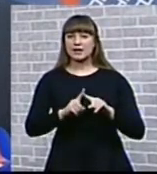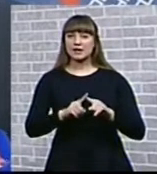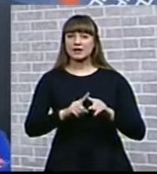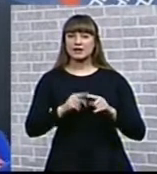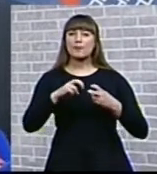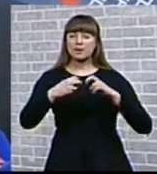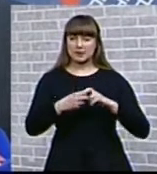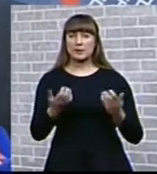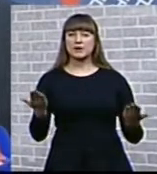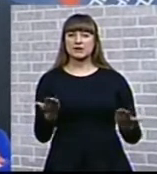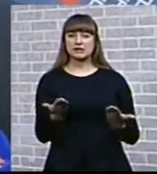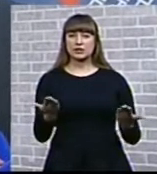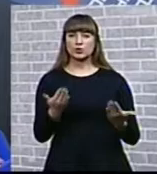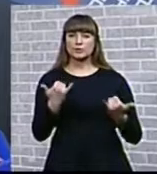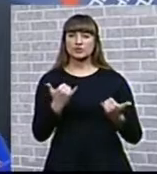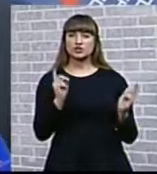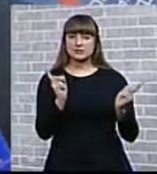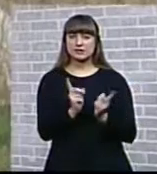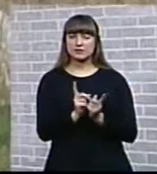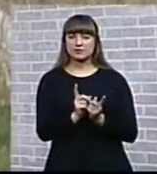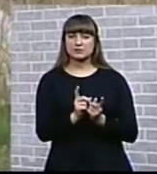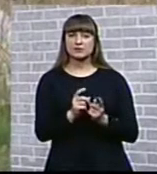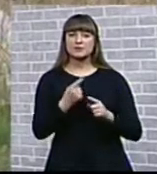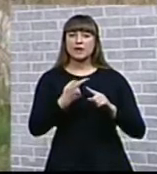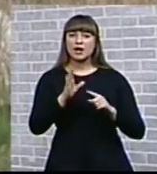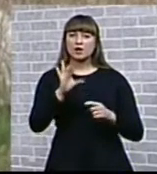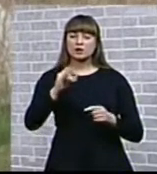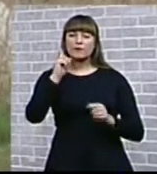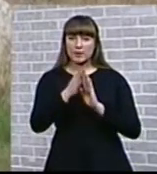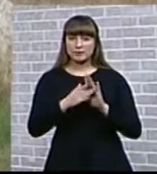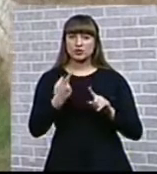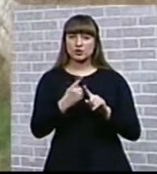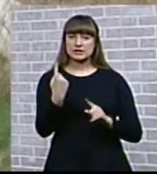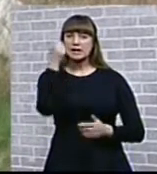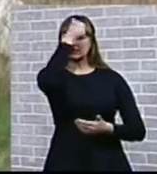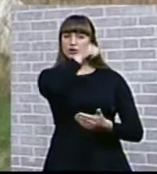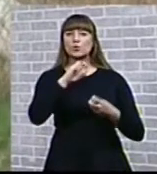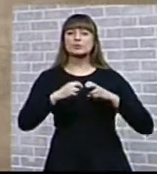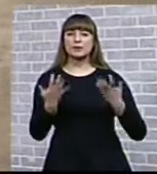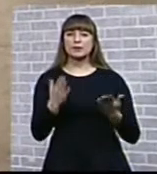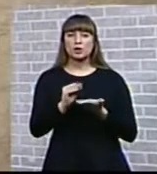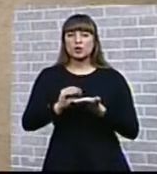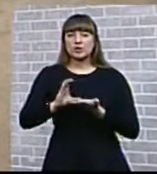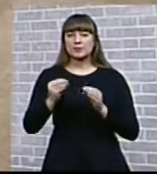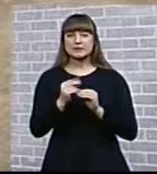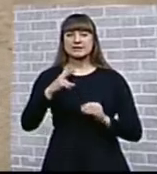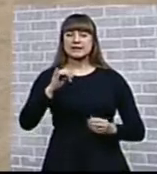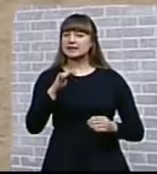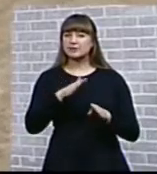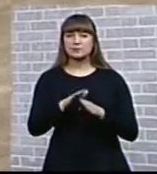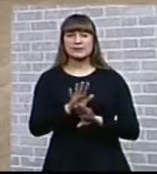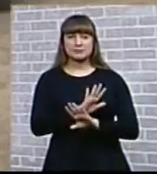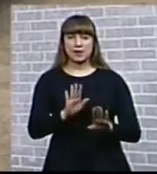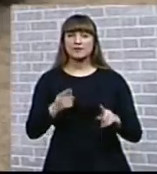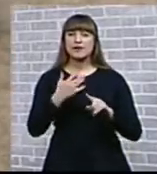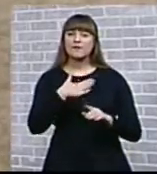проблема, с которой мы сейчас сталкиваемся. В ОНФ понимают, что за один экологический год с проблемой, которая накапливалась десятилетиями, не справится.